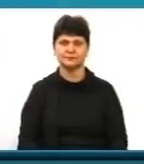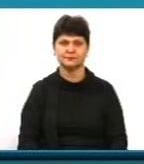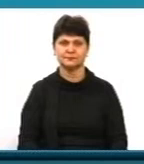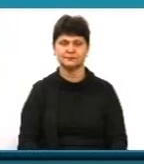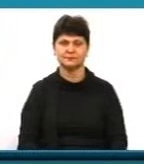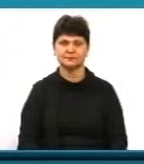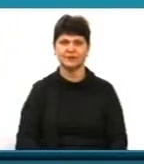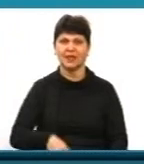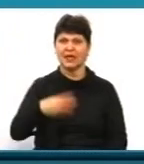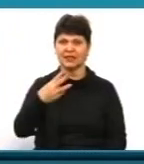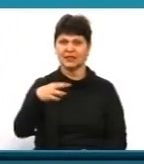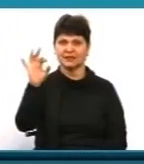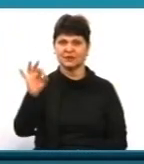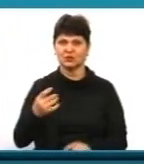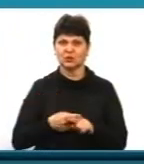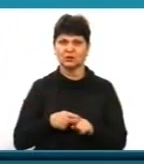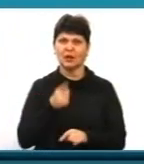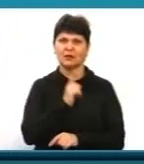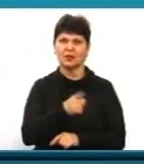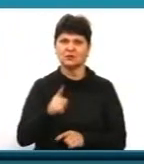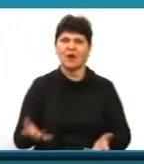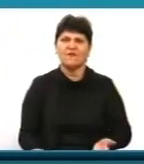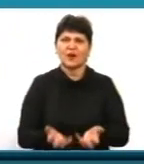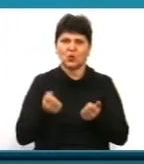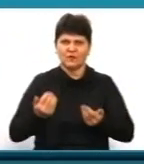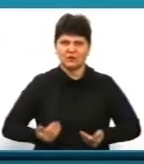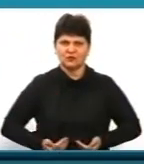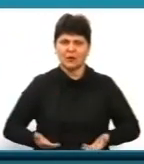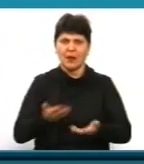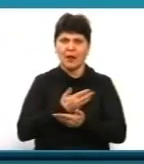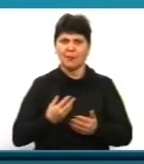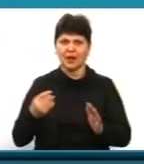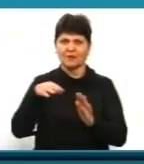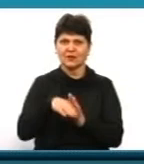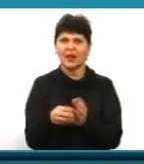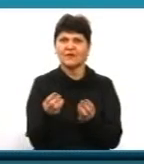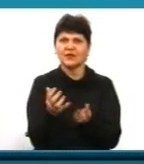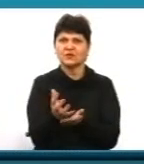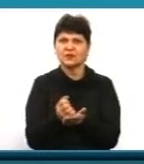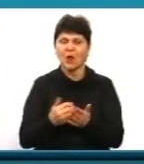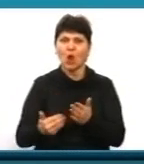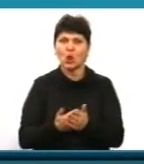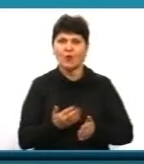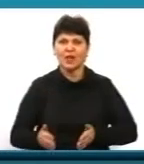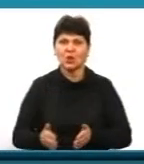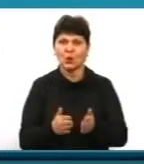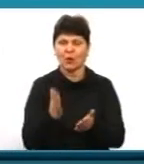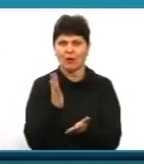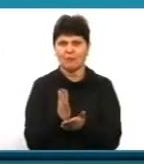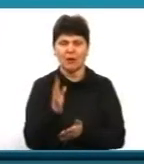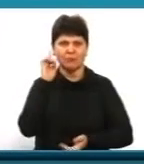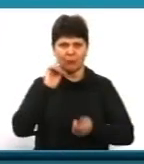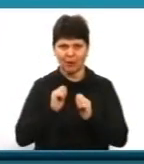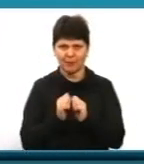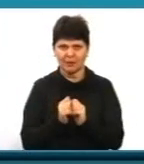30% – це тисячі врятованих життів. Ми інвестуємо фінансові ресурси в нові дороги, а також ми маємо пам'ятати про те,